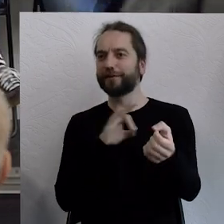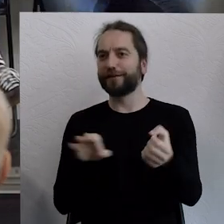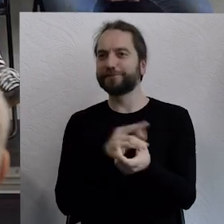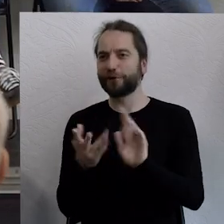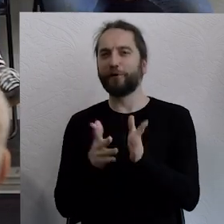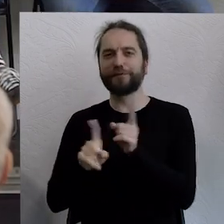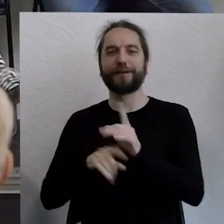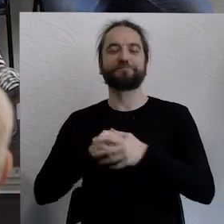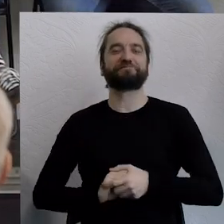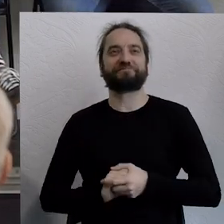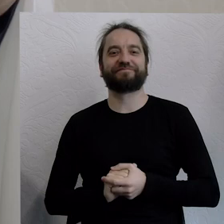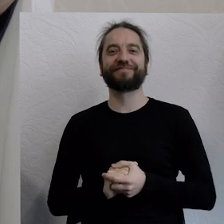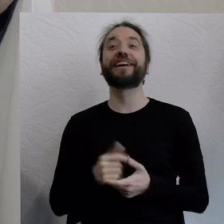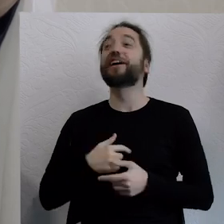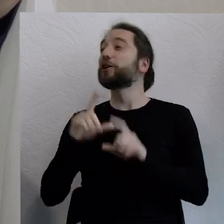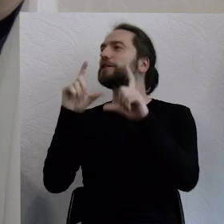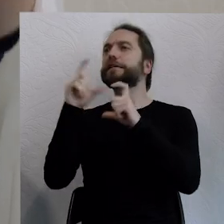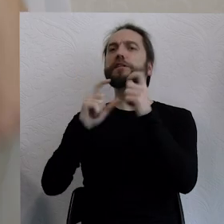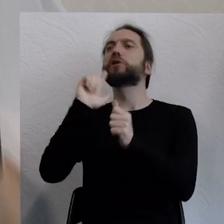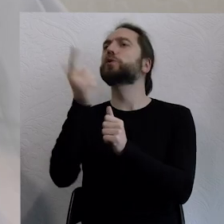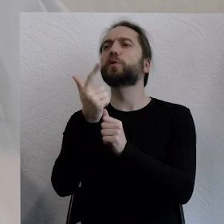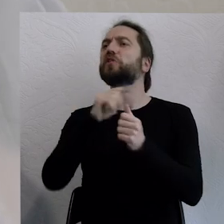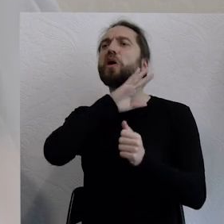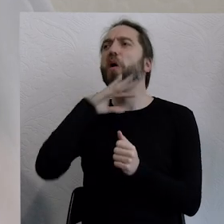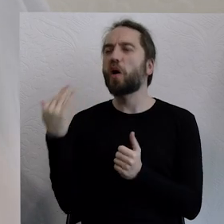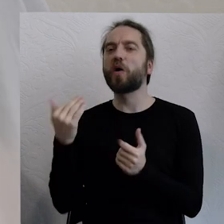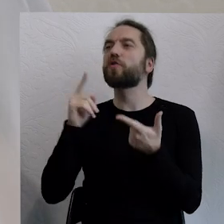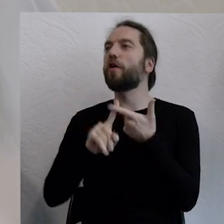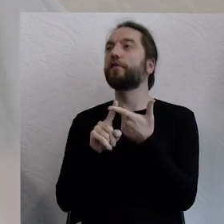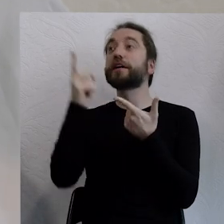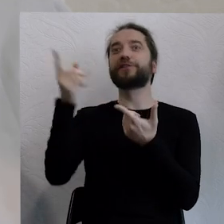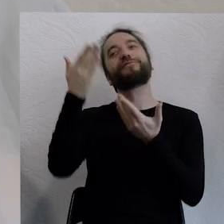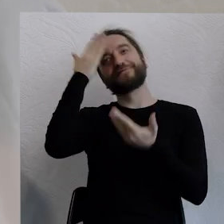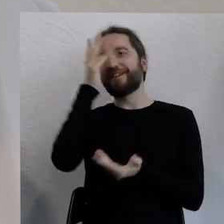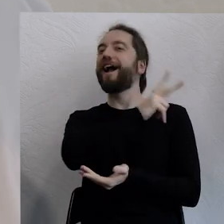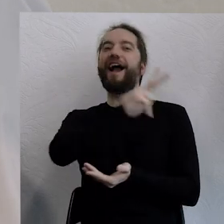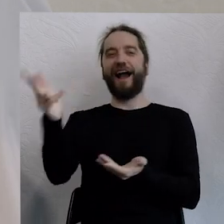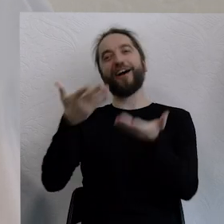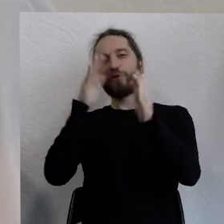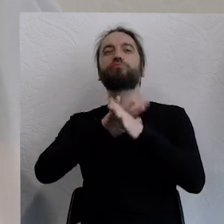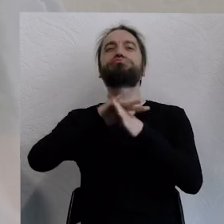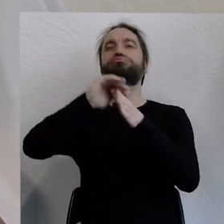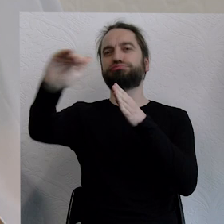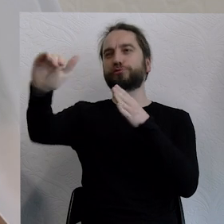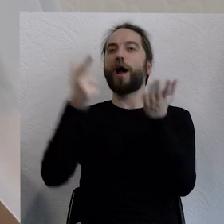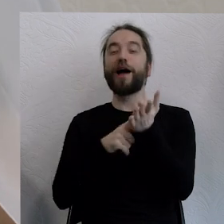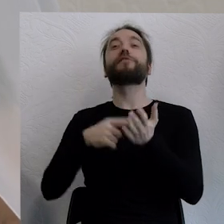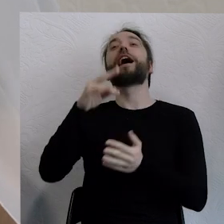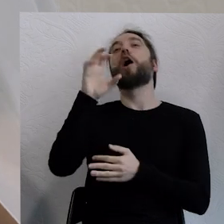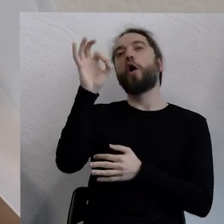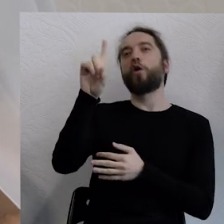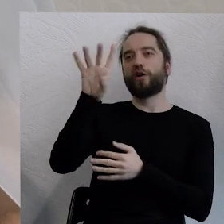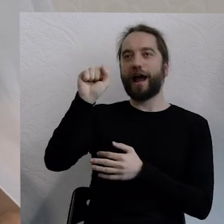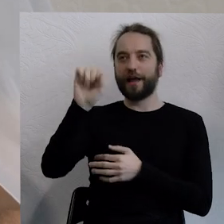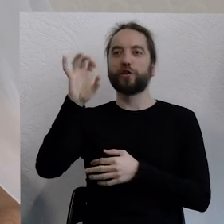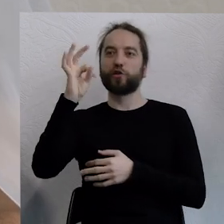I tam jest jeszcze jedno zdjęcie kolorowe, więc się wyróżniają. Jest to znana nam wszystkim i lubiana Olga Tokarczuk, laureatka